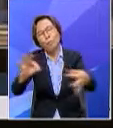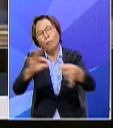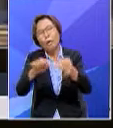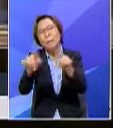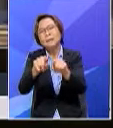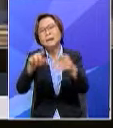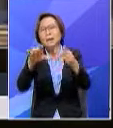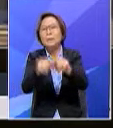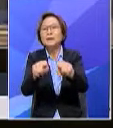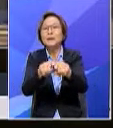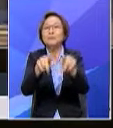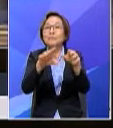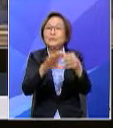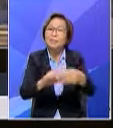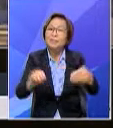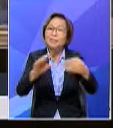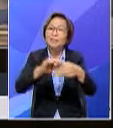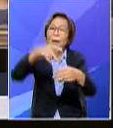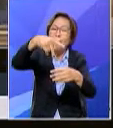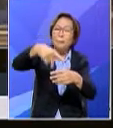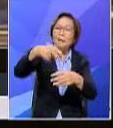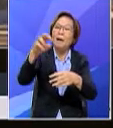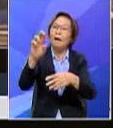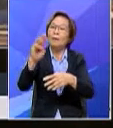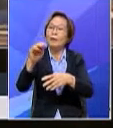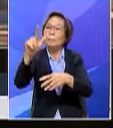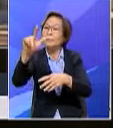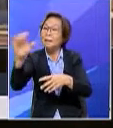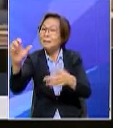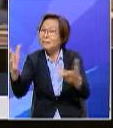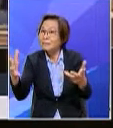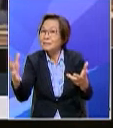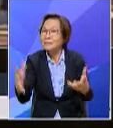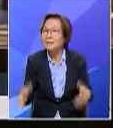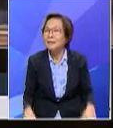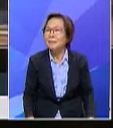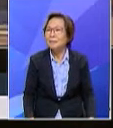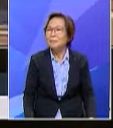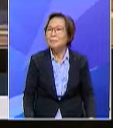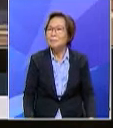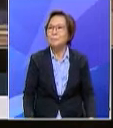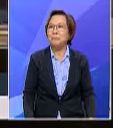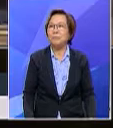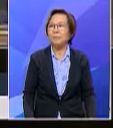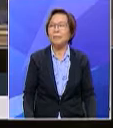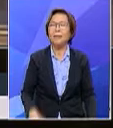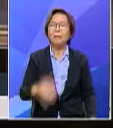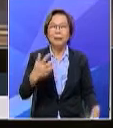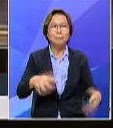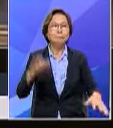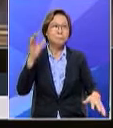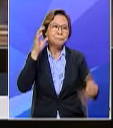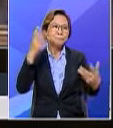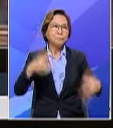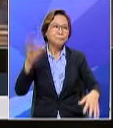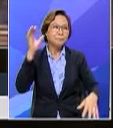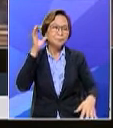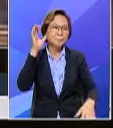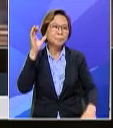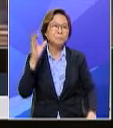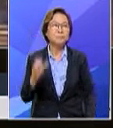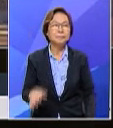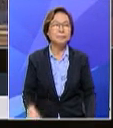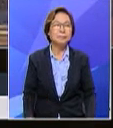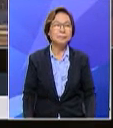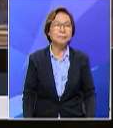lirik atau pada apakah apakah saya pernah dengar orang-orang yang